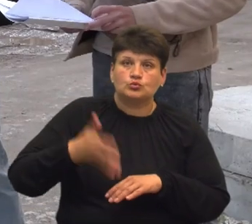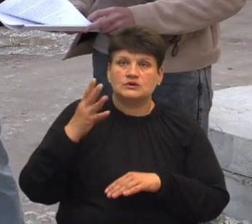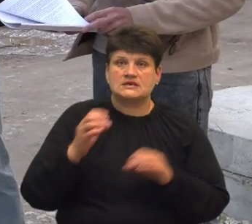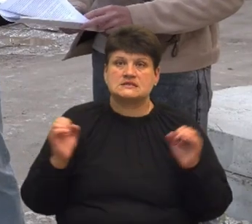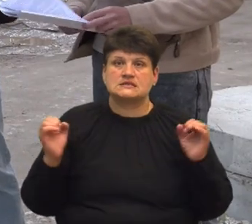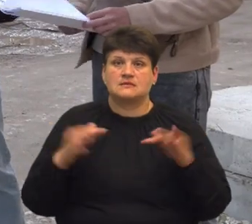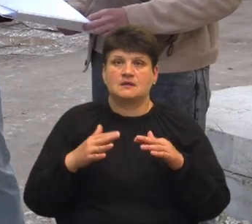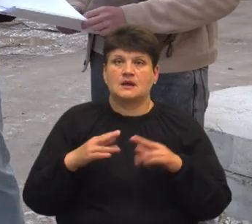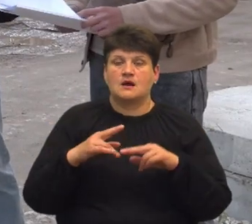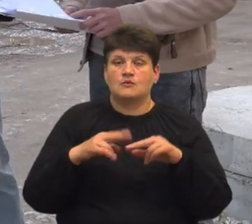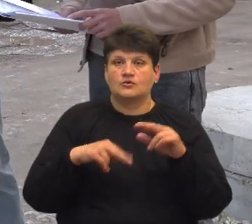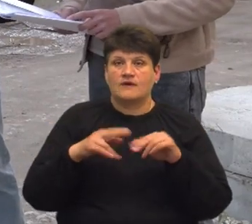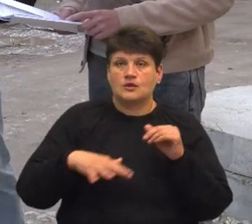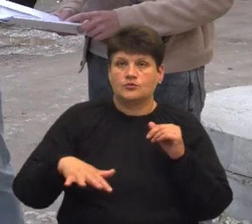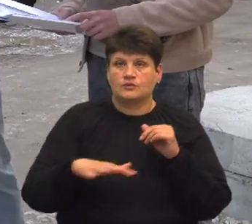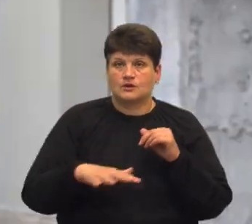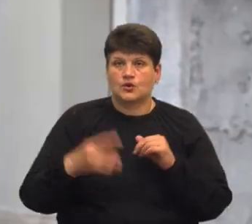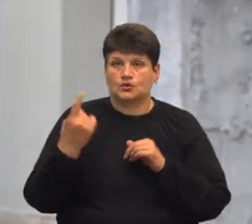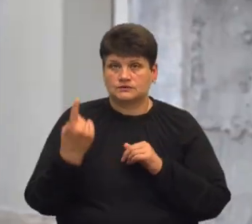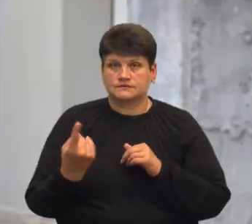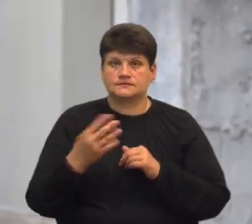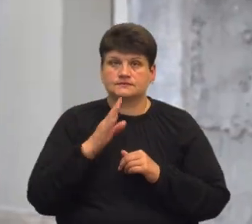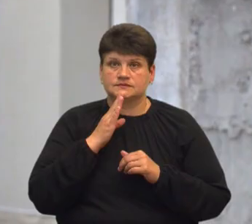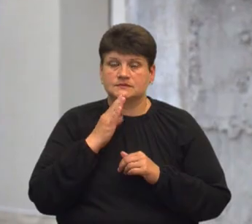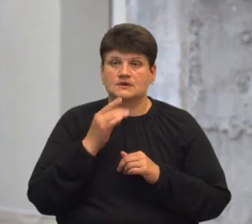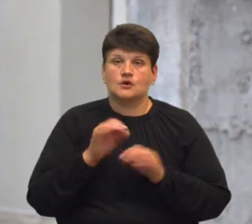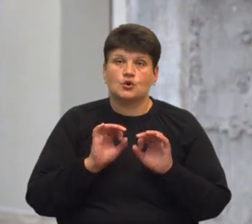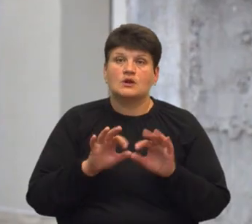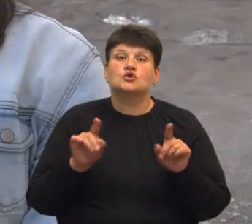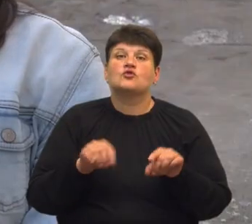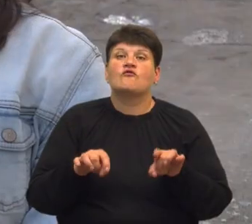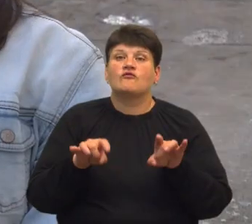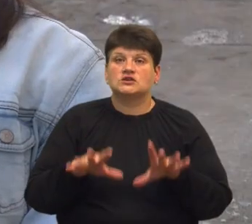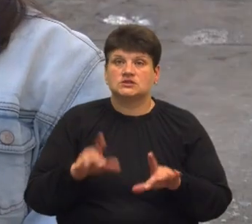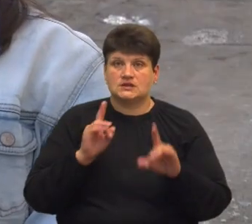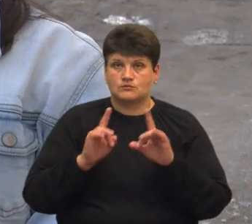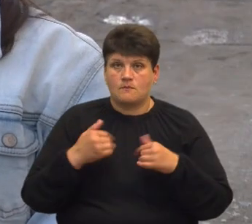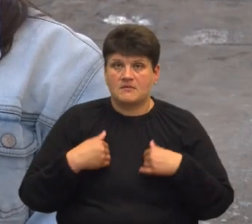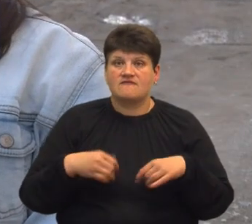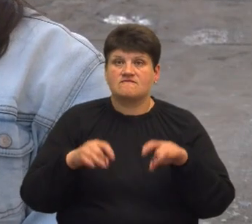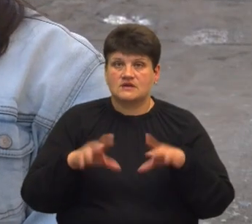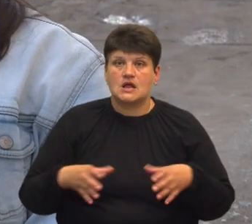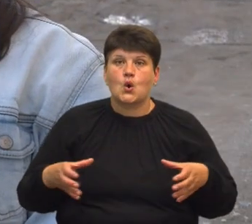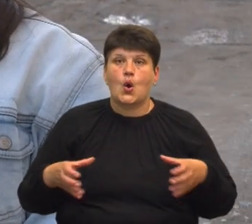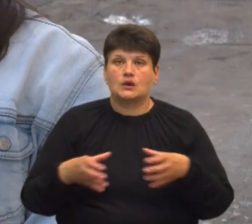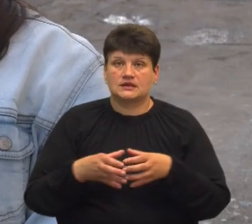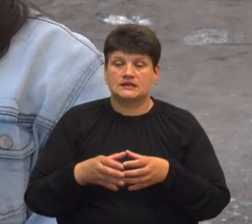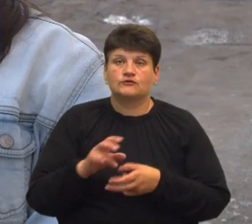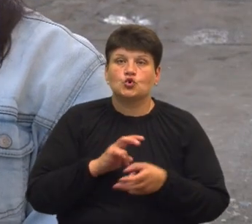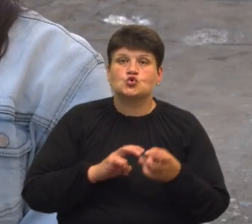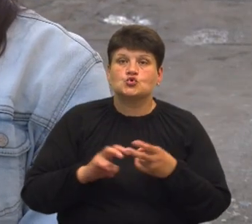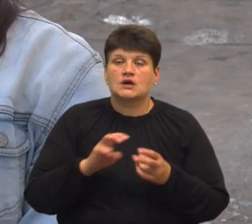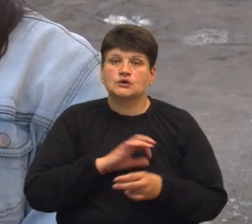будмайданчику. Одна з них, Валентина Вовк, розповіла, що вирішили на зборах. Ми вирішили колективно шукати